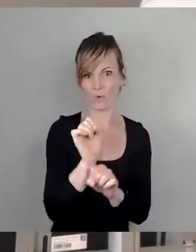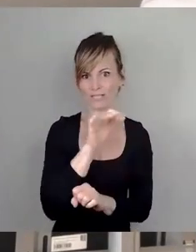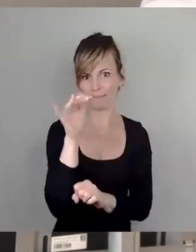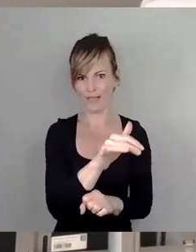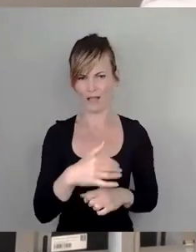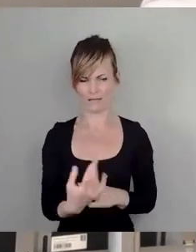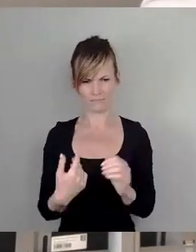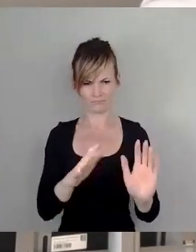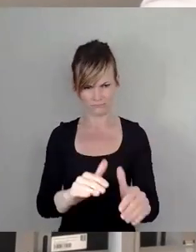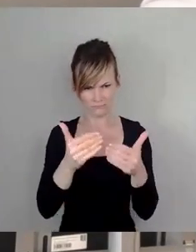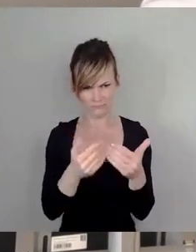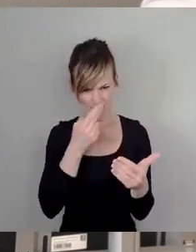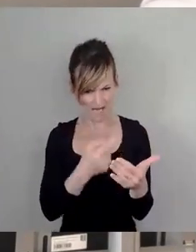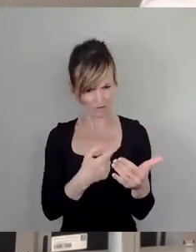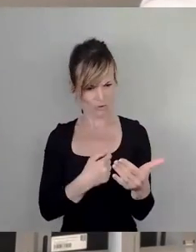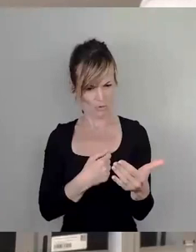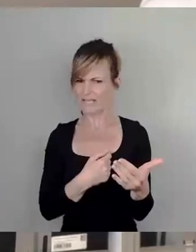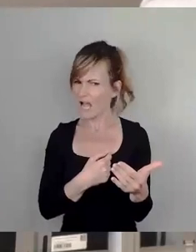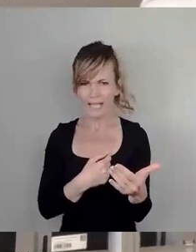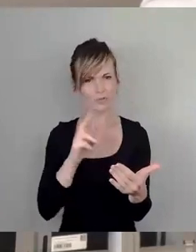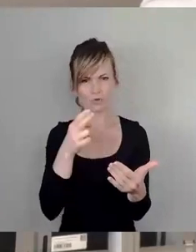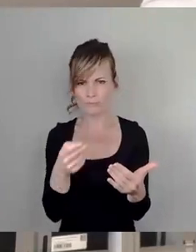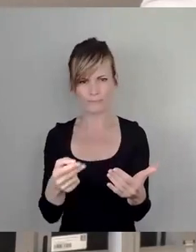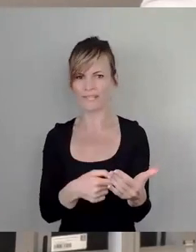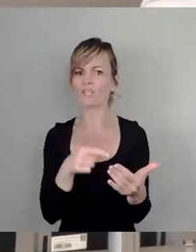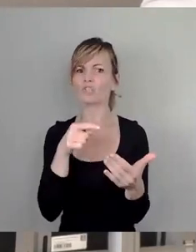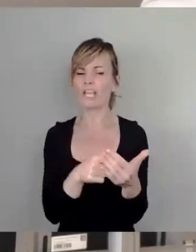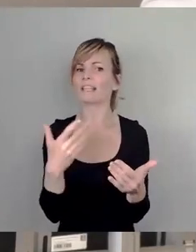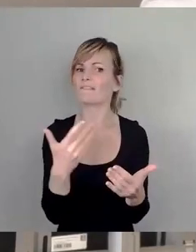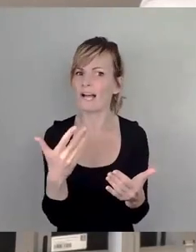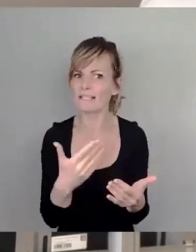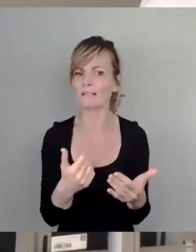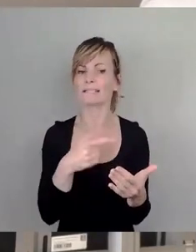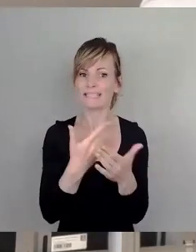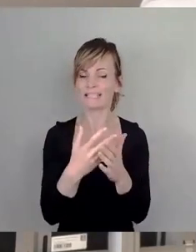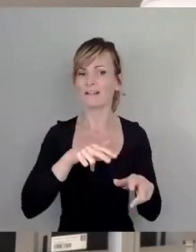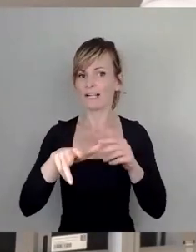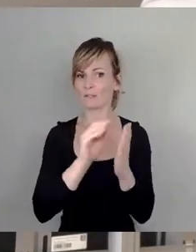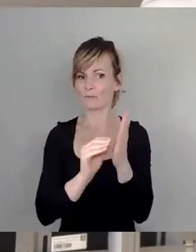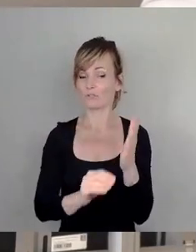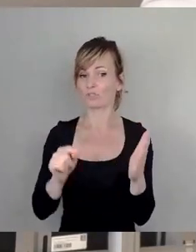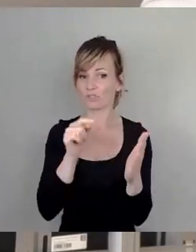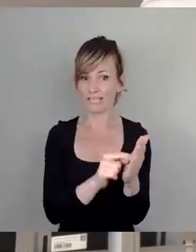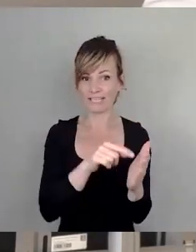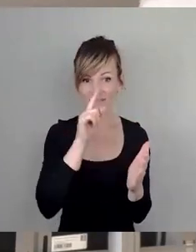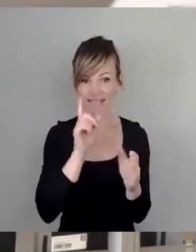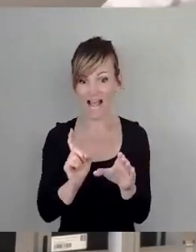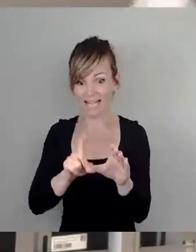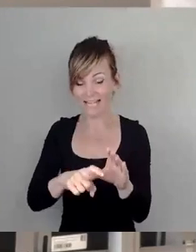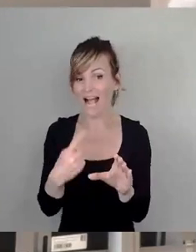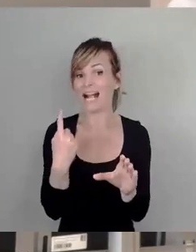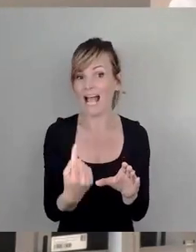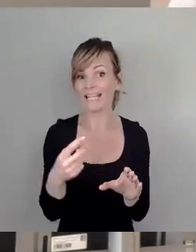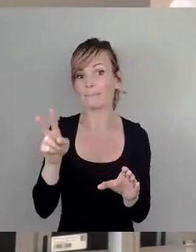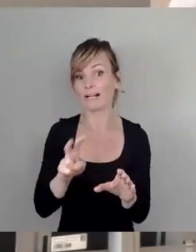angeguckt. Nee, stimmt nie. Da steht nämlich drin, sie gilt nur, wenn von der Anlage 1 zu dem Paragraphen